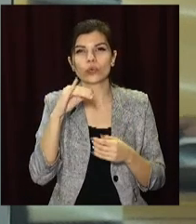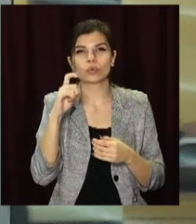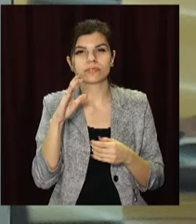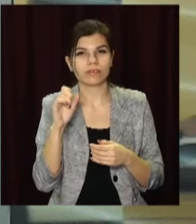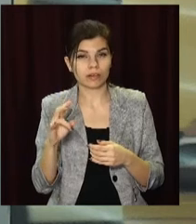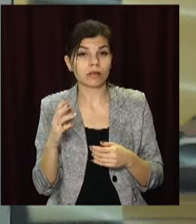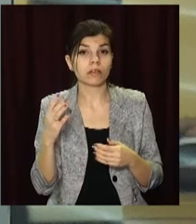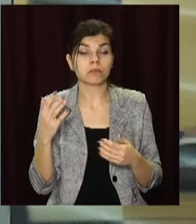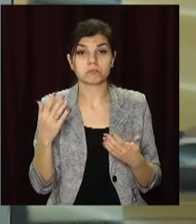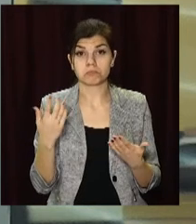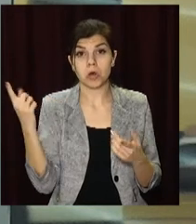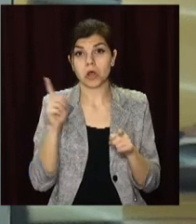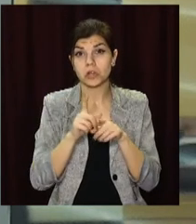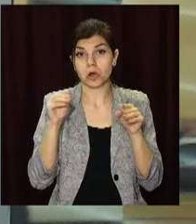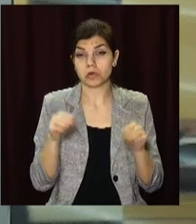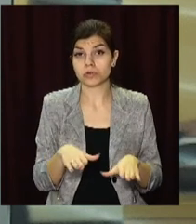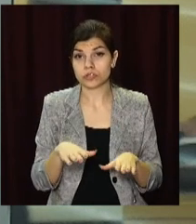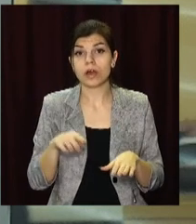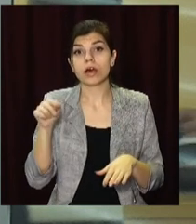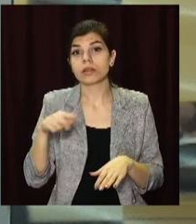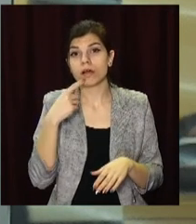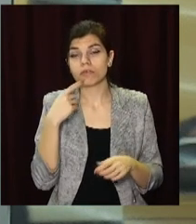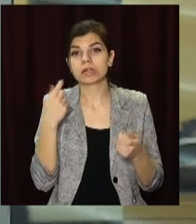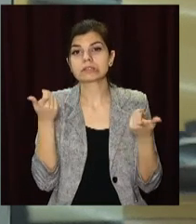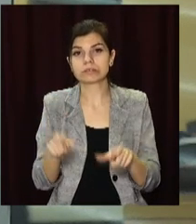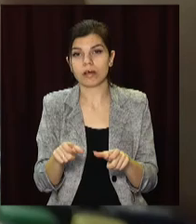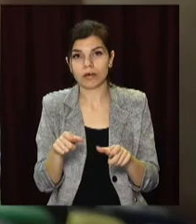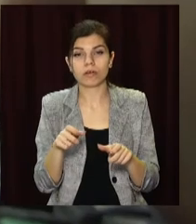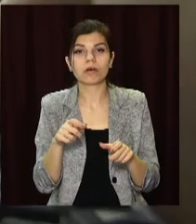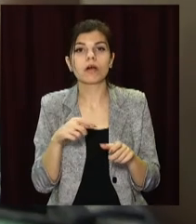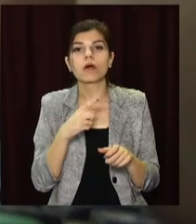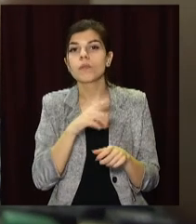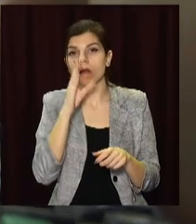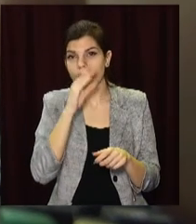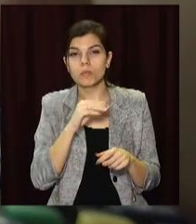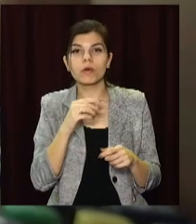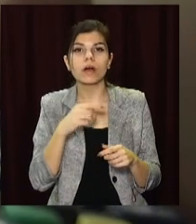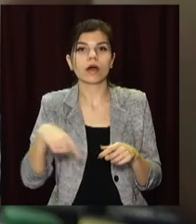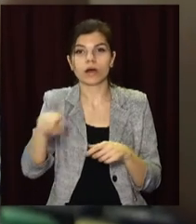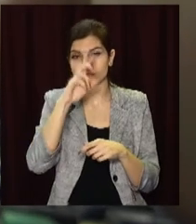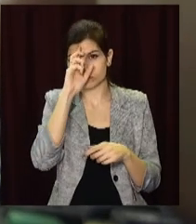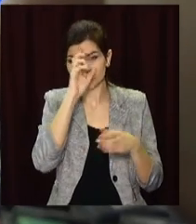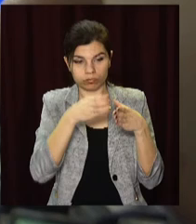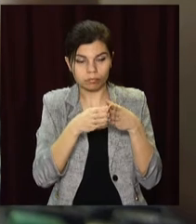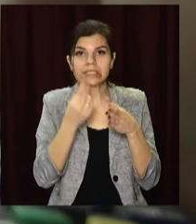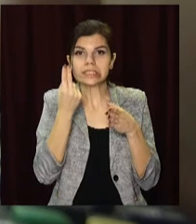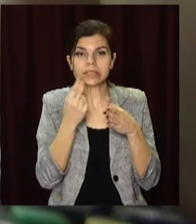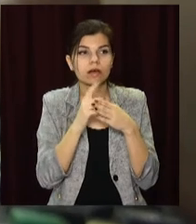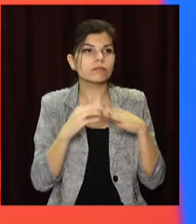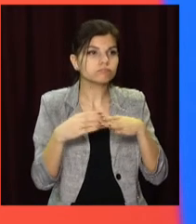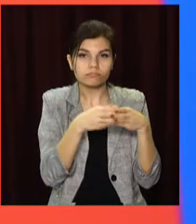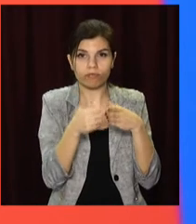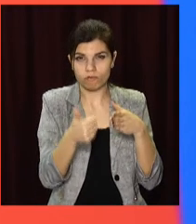ухвалила Рада нацбезпеки та оборони. Там, кажуть, заблоковані мовники – загроза для територіальної цілісності держави. За їх відключення